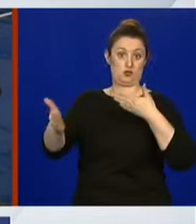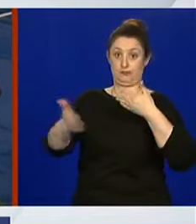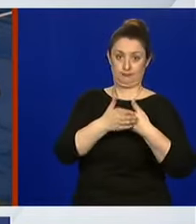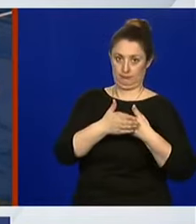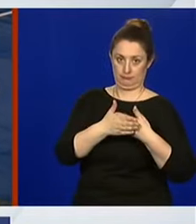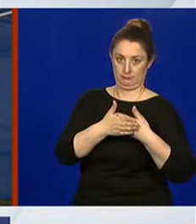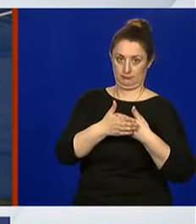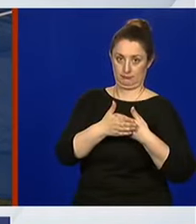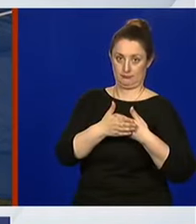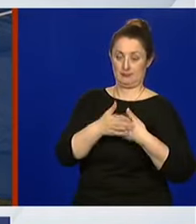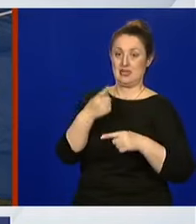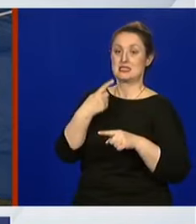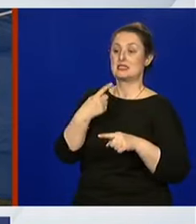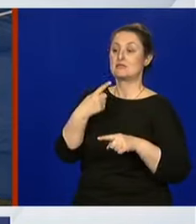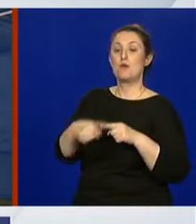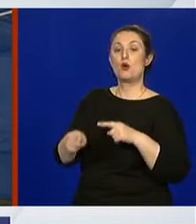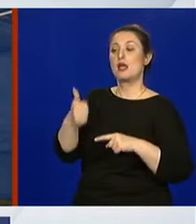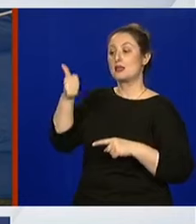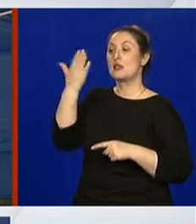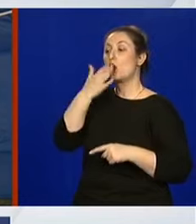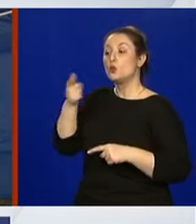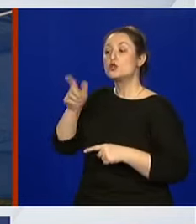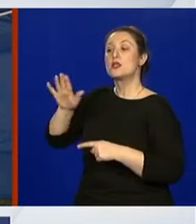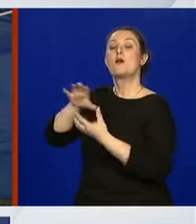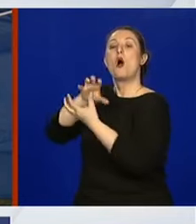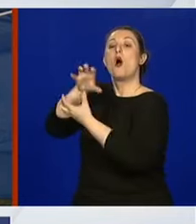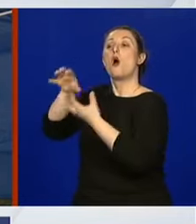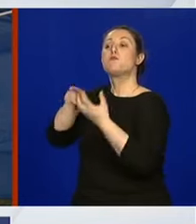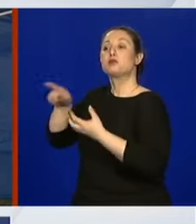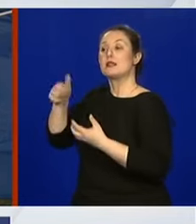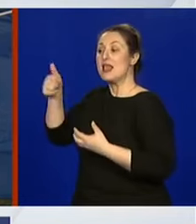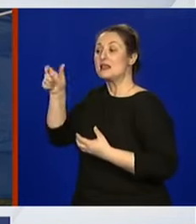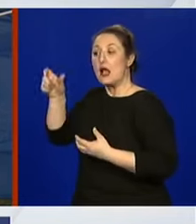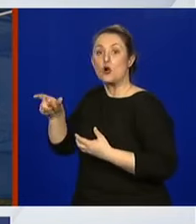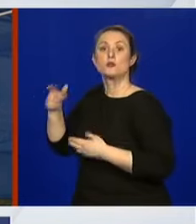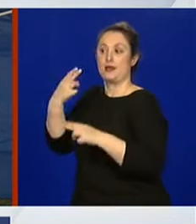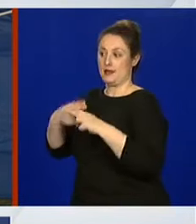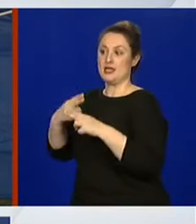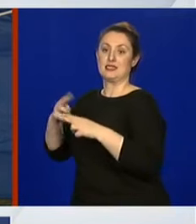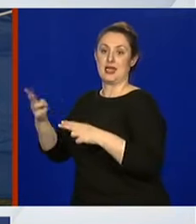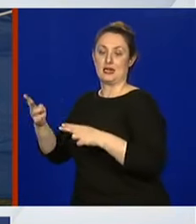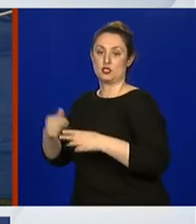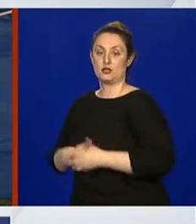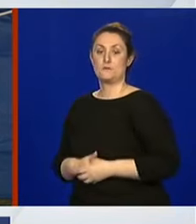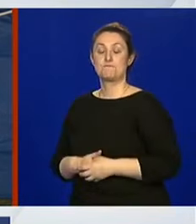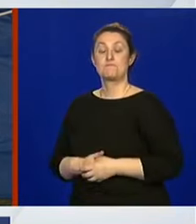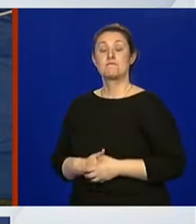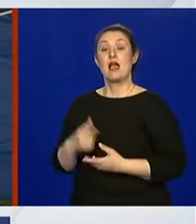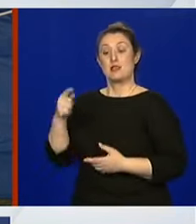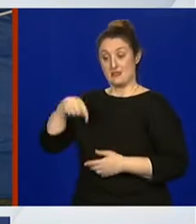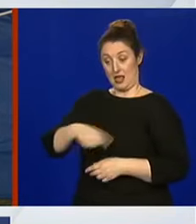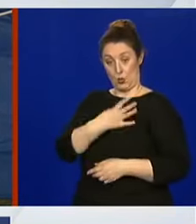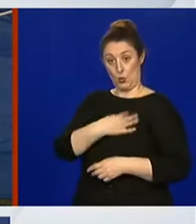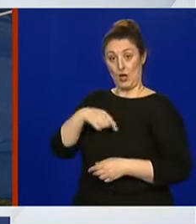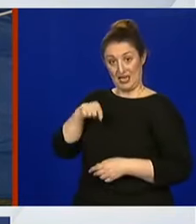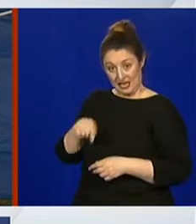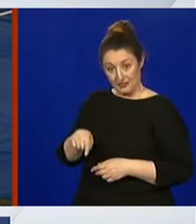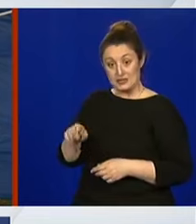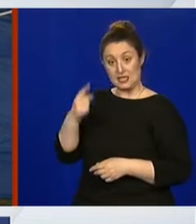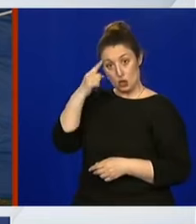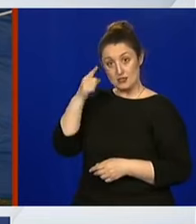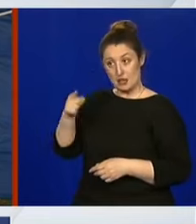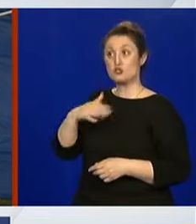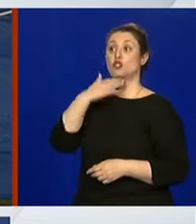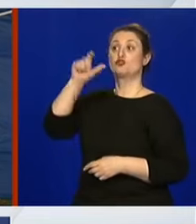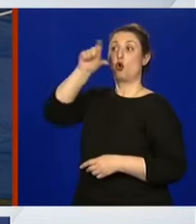jedan član obitelji, jednog učenika zaražen koronavirusom. Ovakav slučaj u Hrvatskoj, da li bi došlo do zatvaranja cijele škole